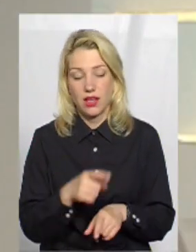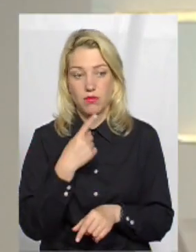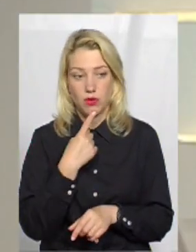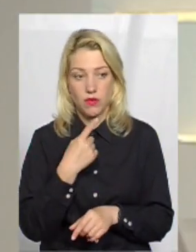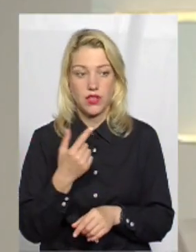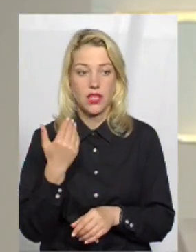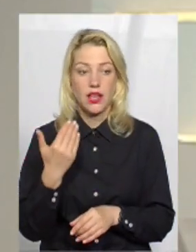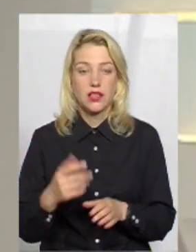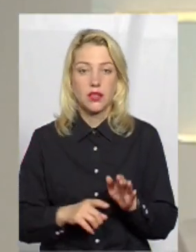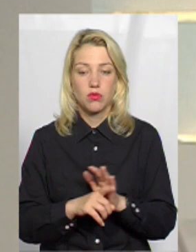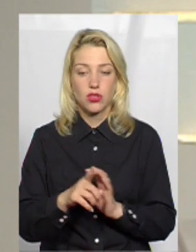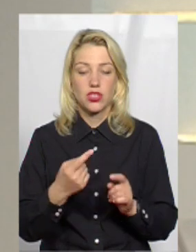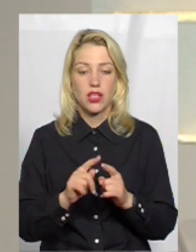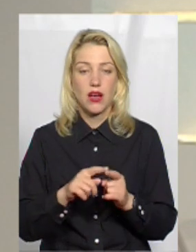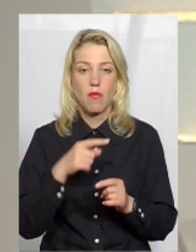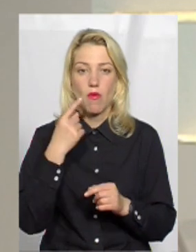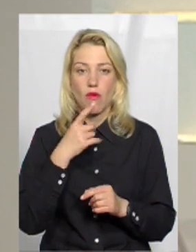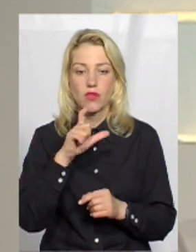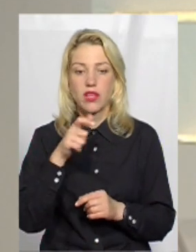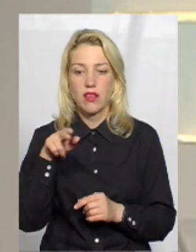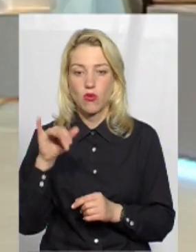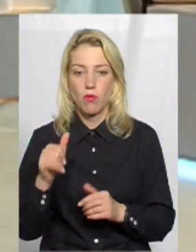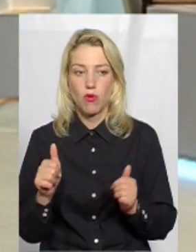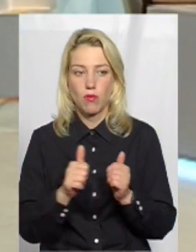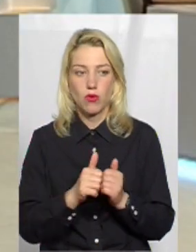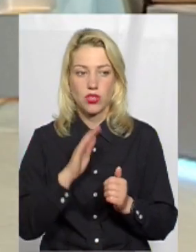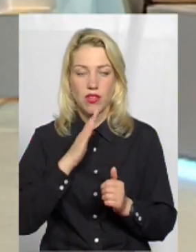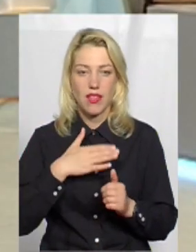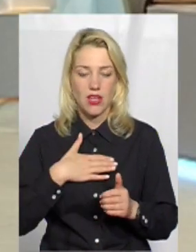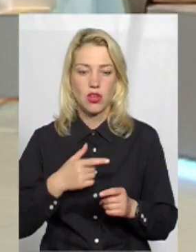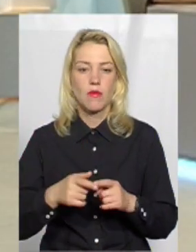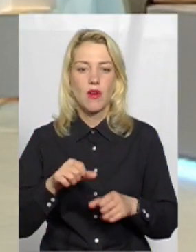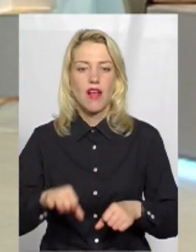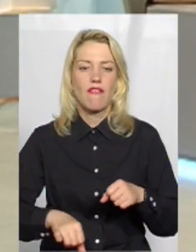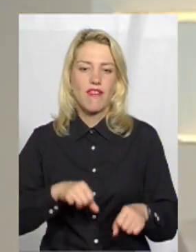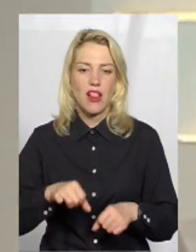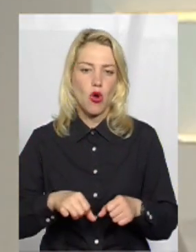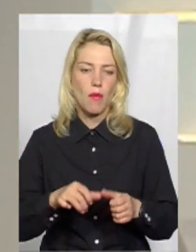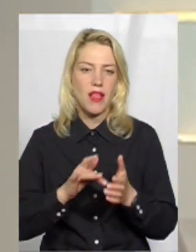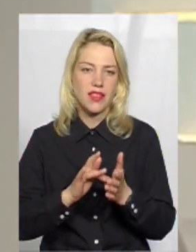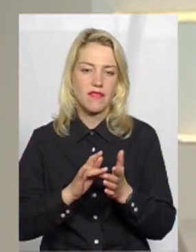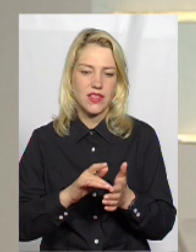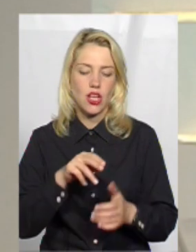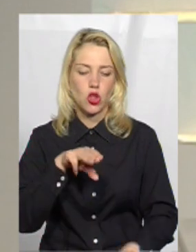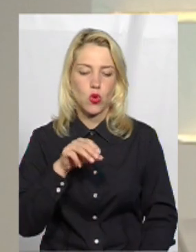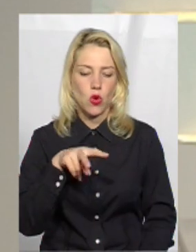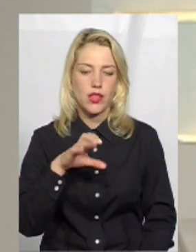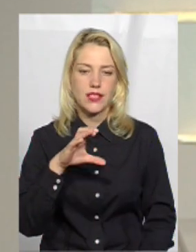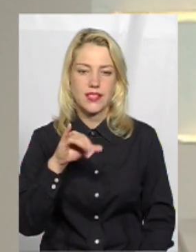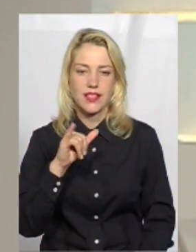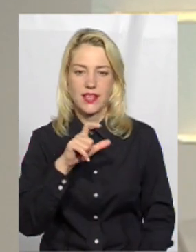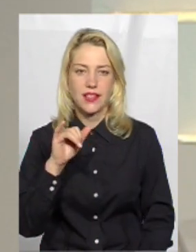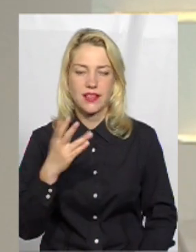ти почала розмову за Європу, а поруч в нашій студії проїжджав веломандрівник Сергій Толстіхін, який розповів, як за